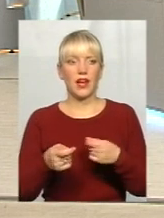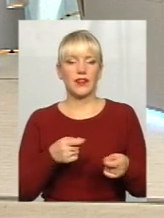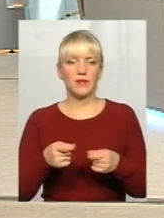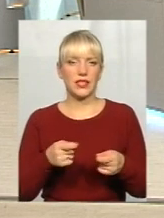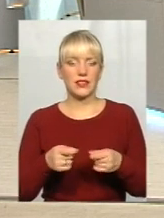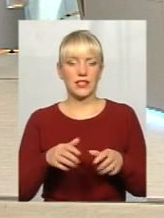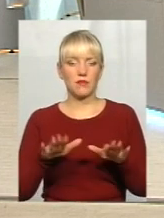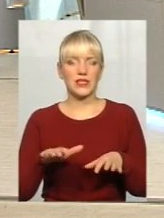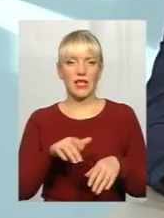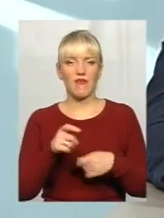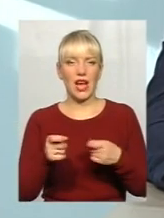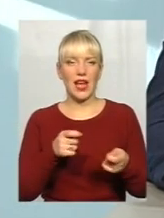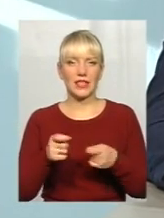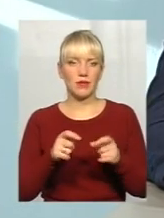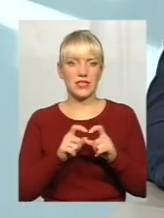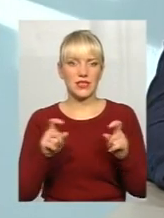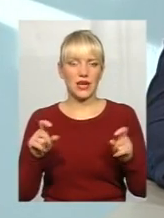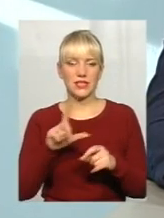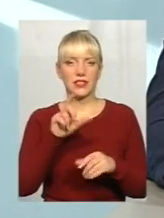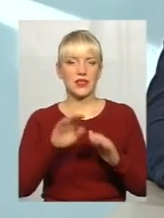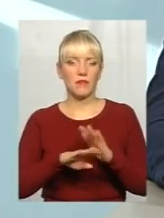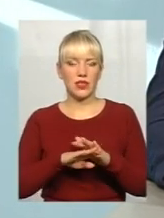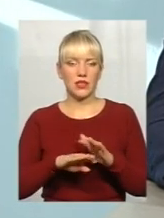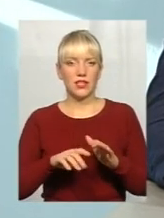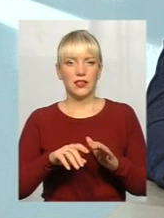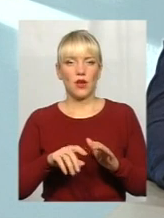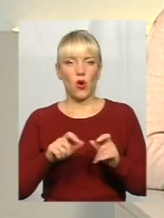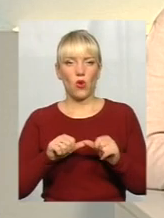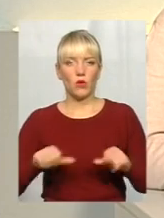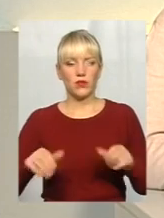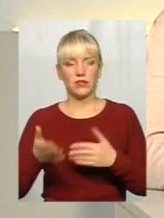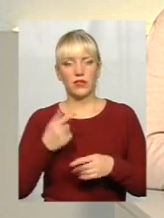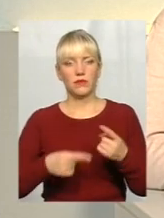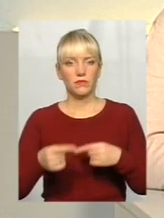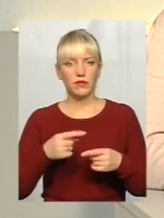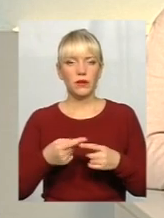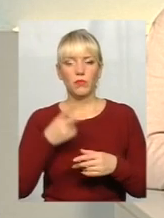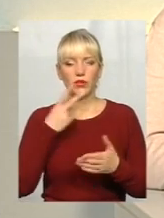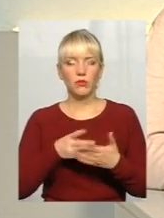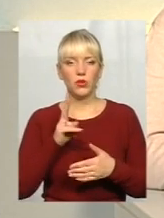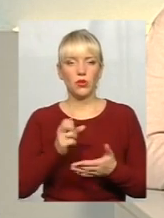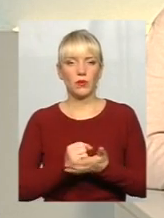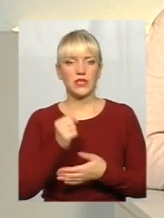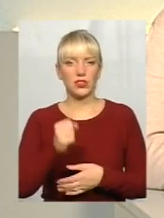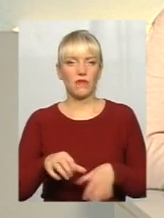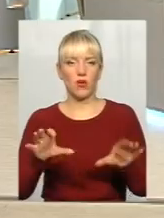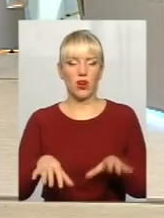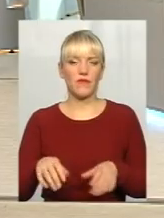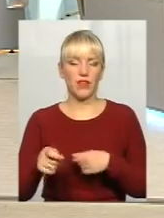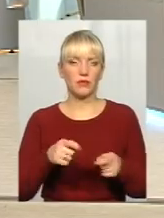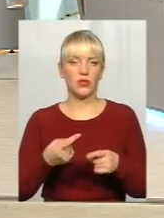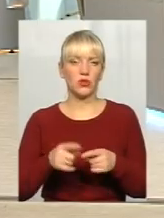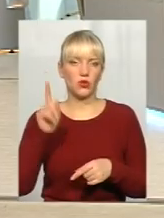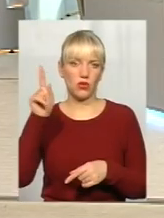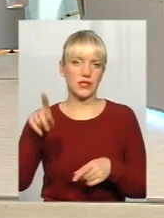місцевих адміністрацій з-під комісії. Я знову ж повернуся до того. Давайте подивимося, хто призначав голів адміністрації? Той